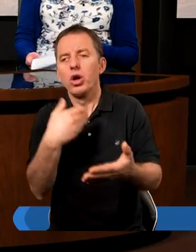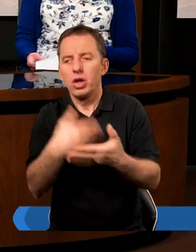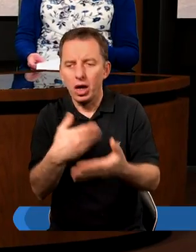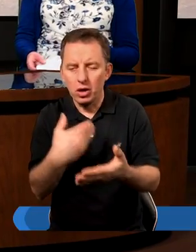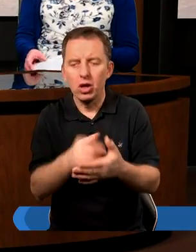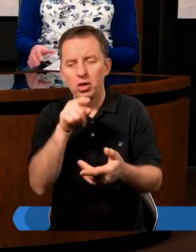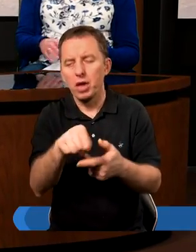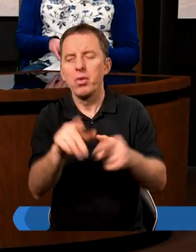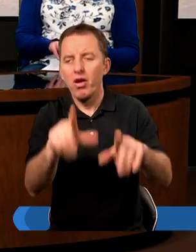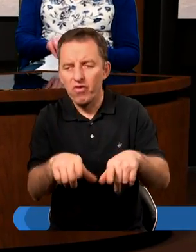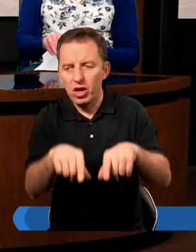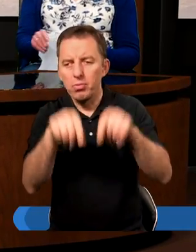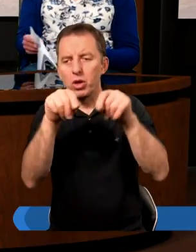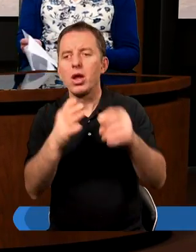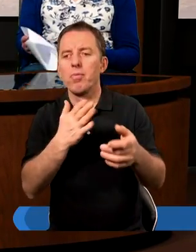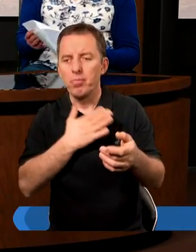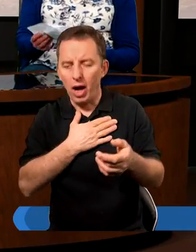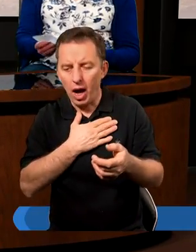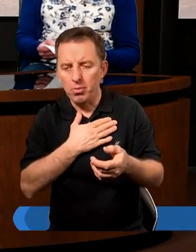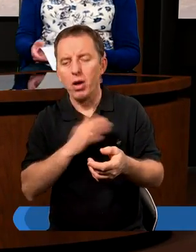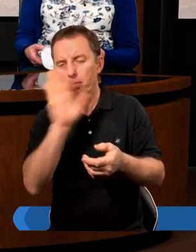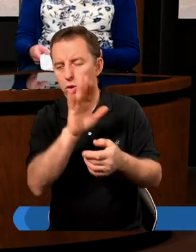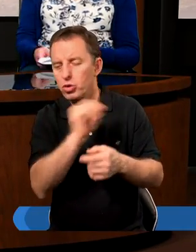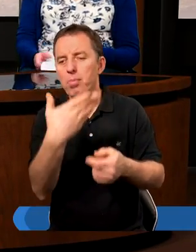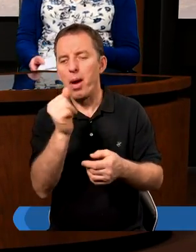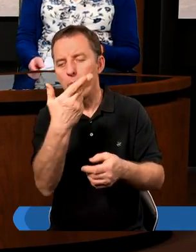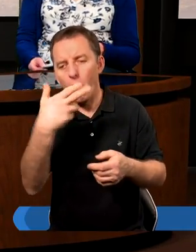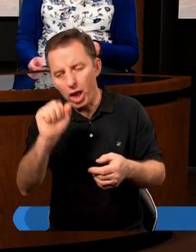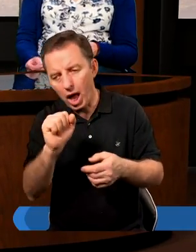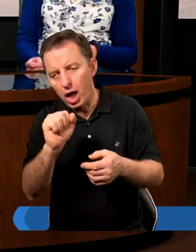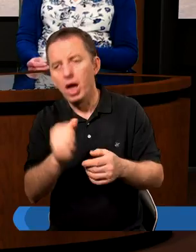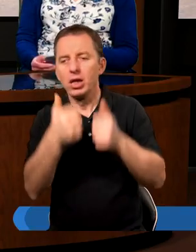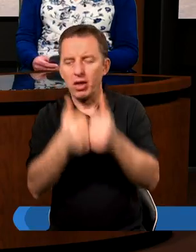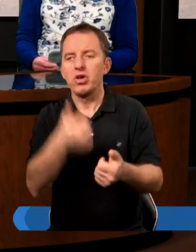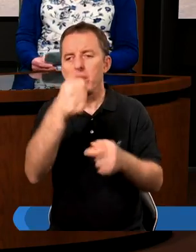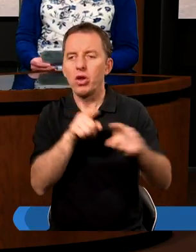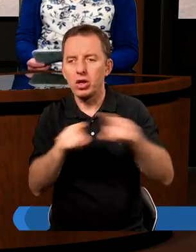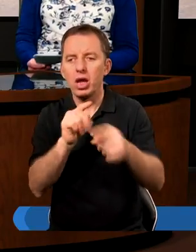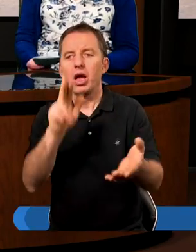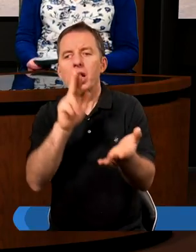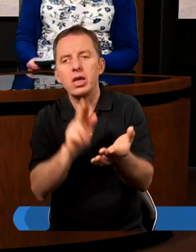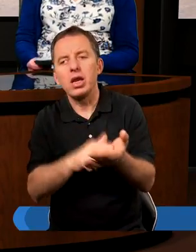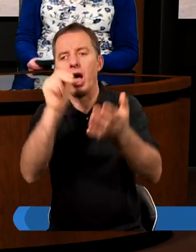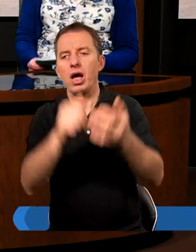przy tym wyborze, który mamy przed sobą, Bóg czy Mamona, stawiamy jednoznacznie na